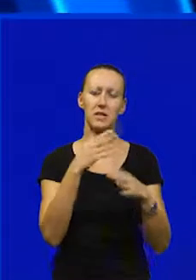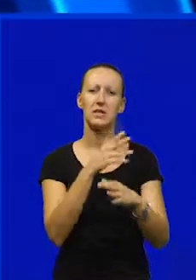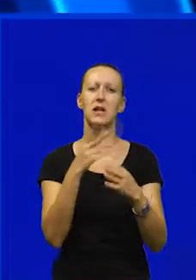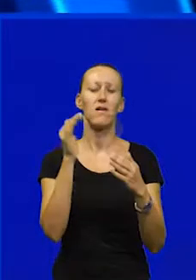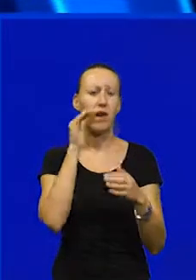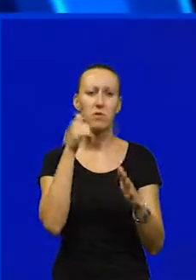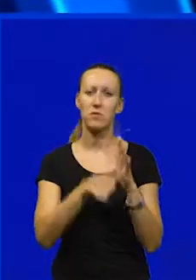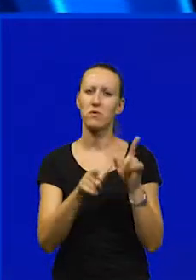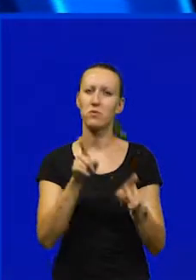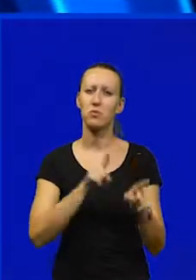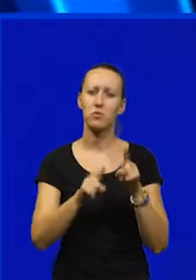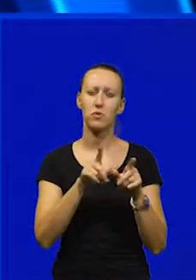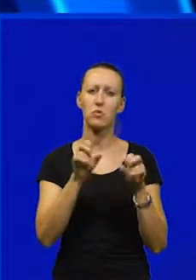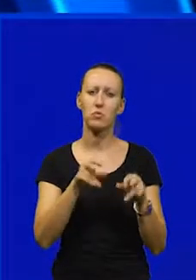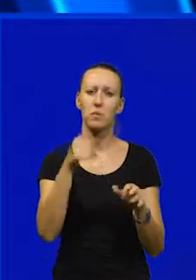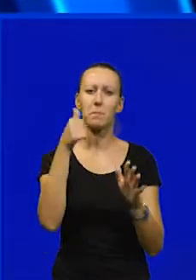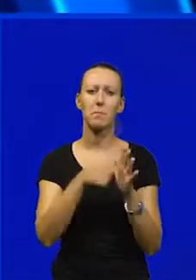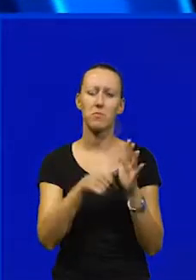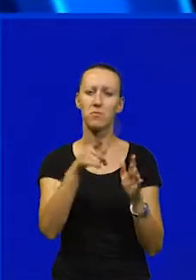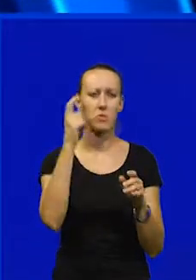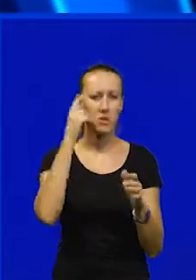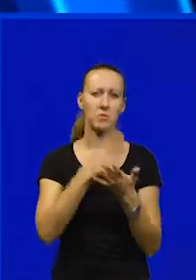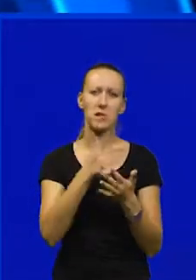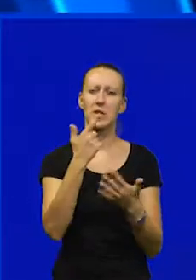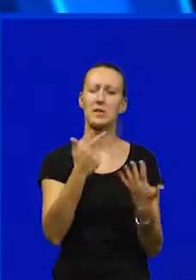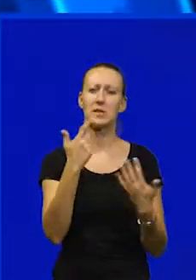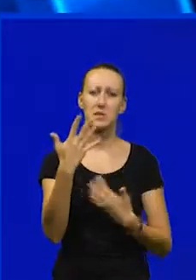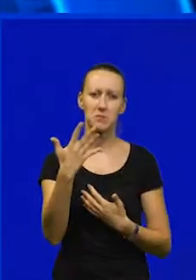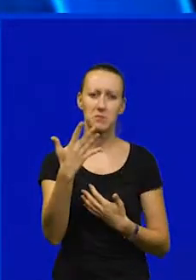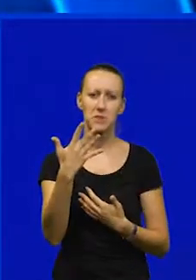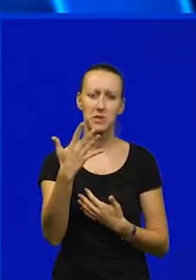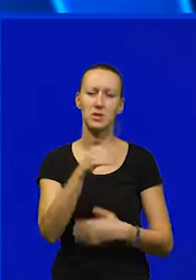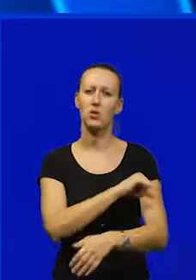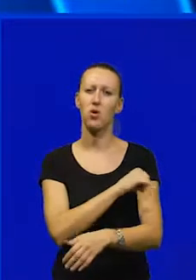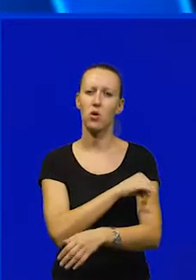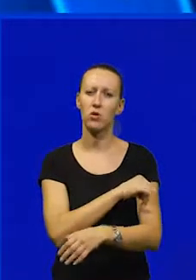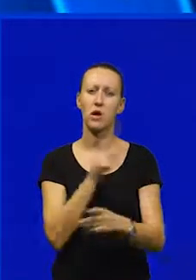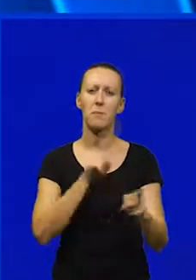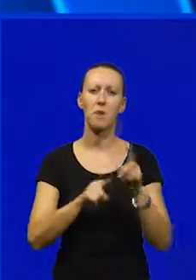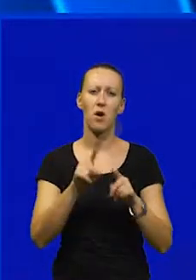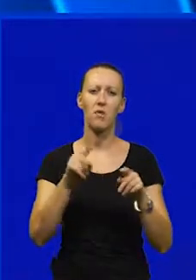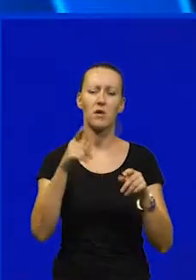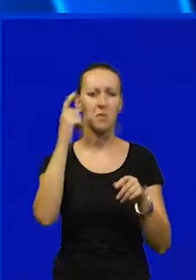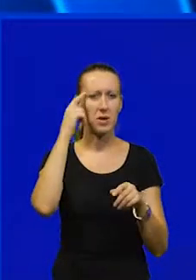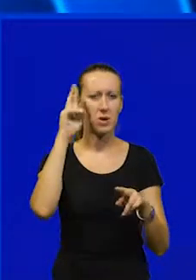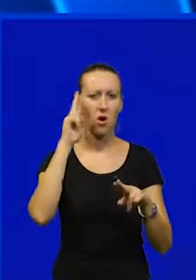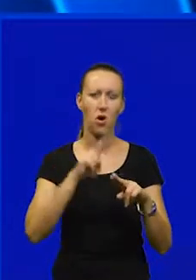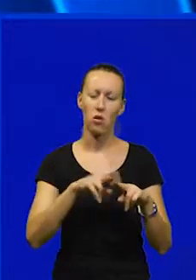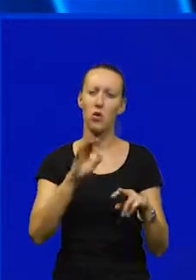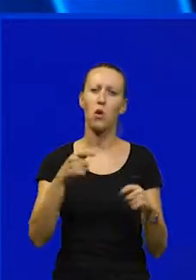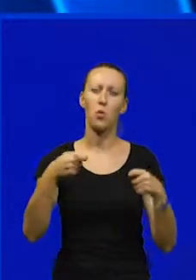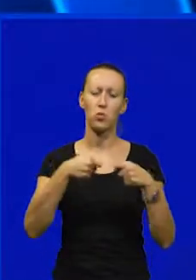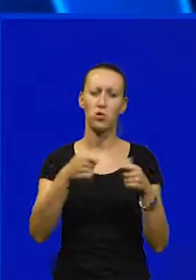prvi put u povijesti u Puli da smo danas u Pazinu bili na 75. godišnici povijesnih pazinskih odluka o